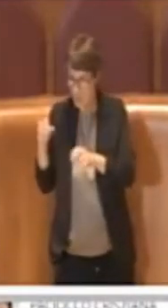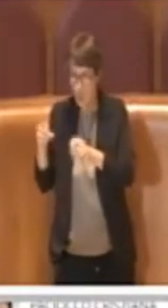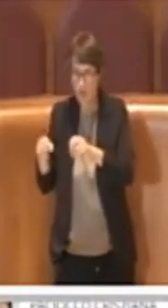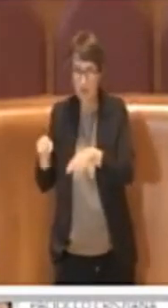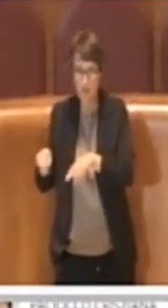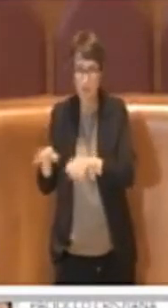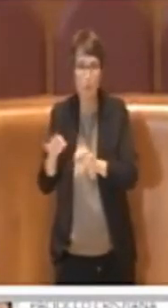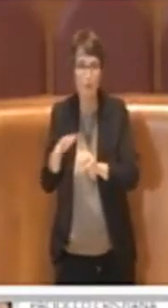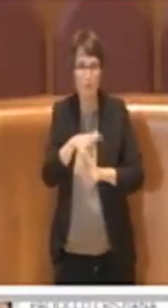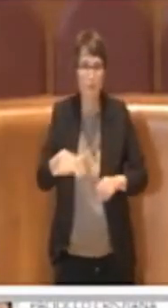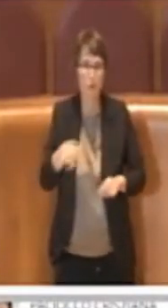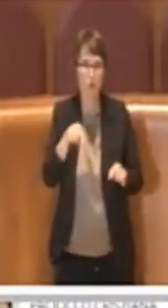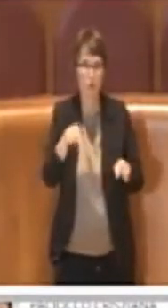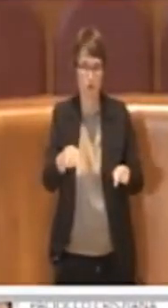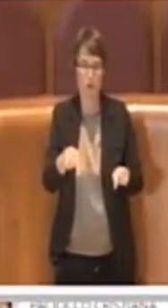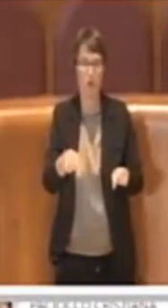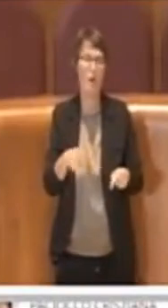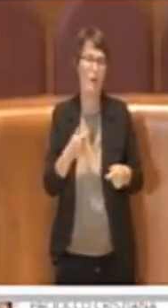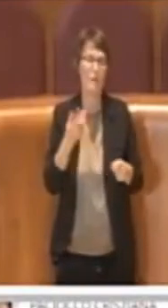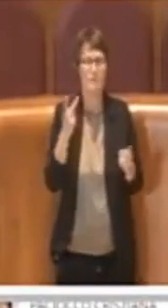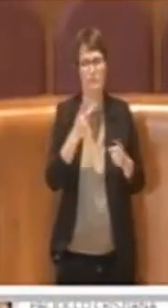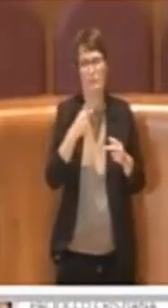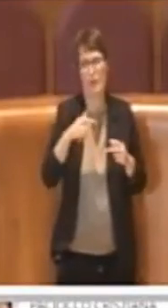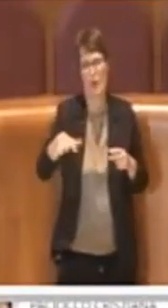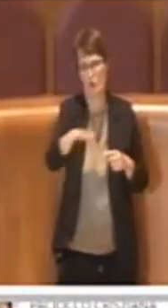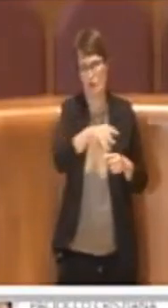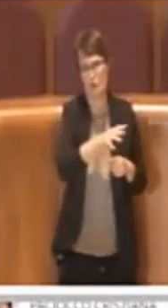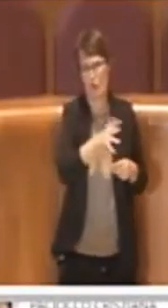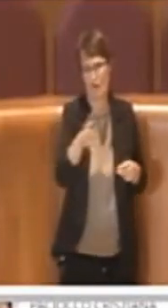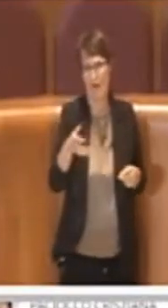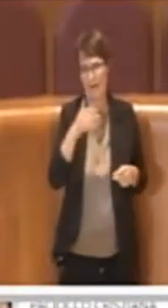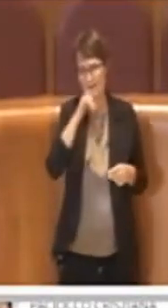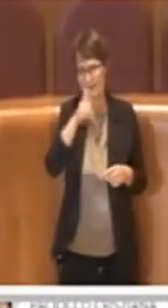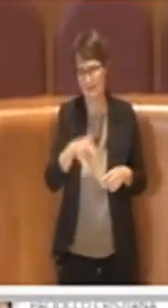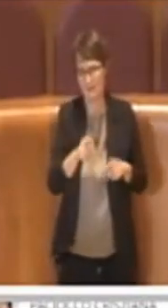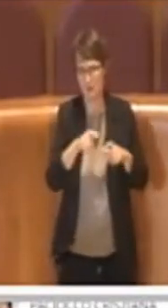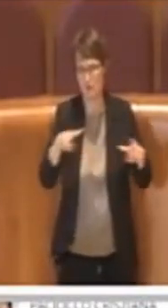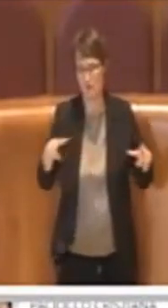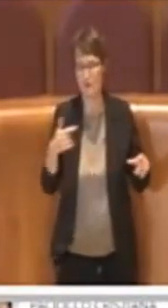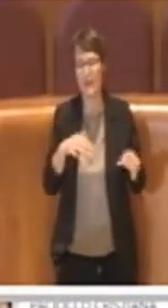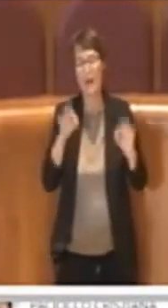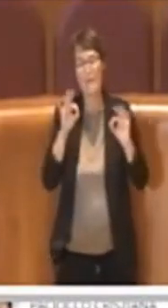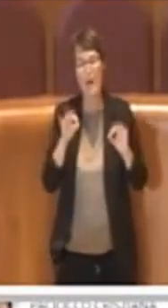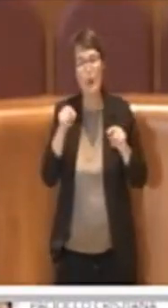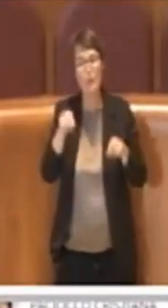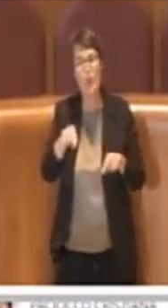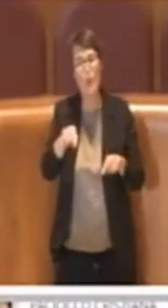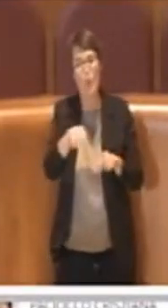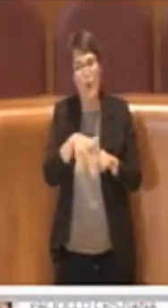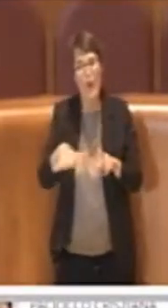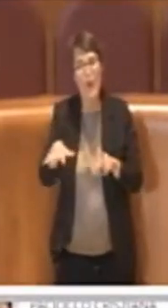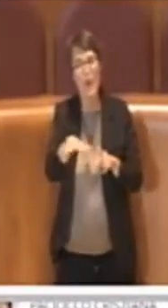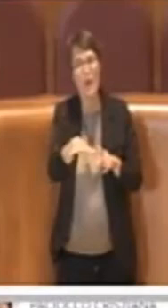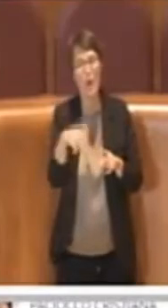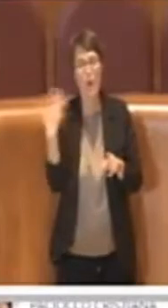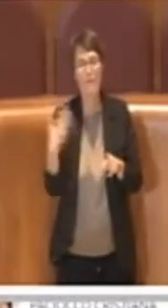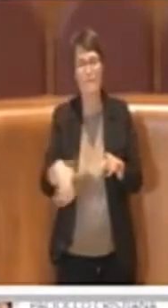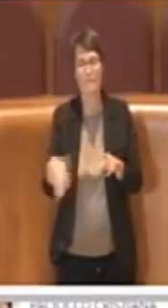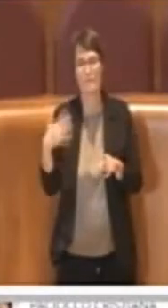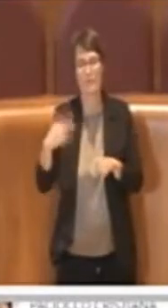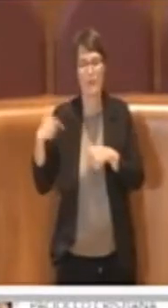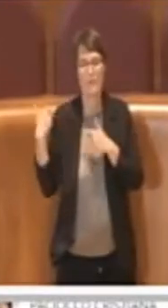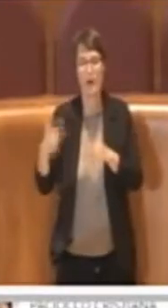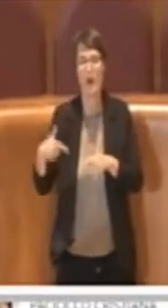altri, ma posso dire che quel molto purtroppo presso d'assalto, perché lì mi trovo,